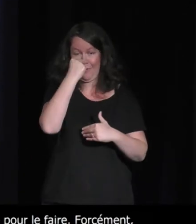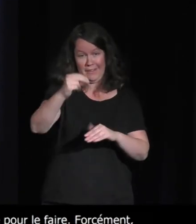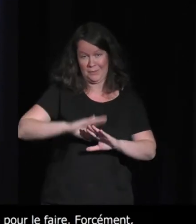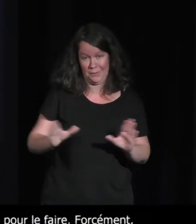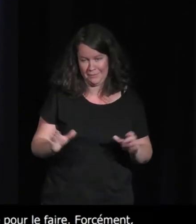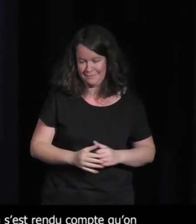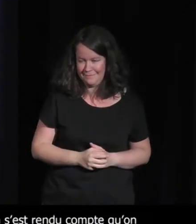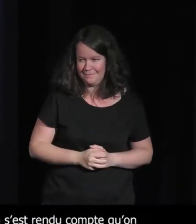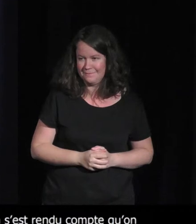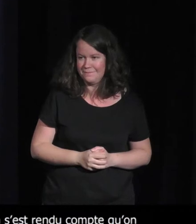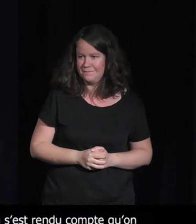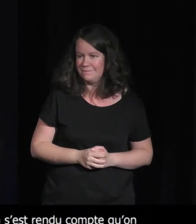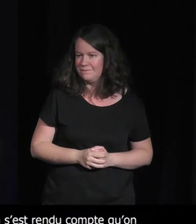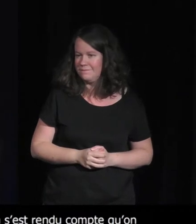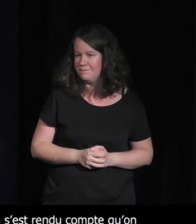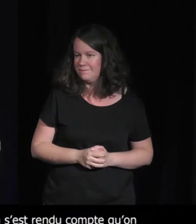que a posteriori